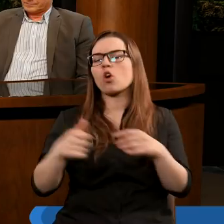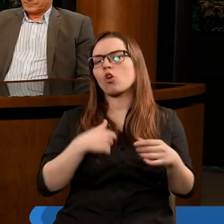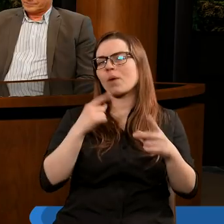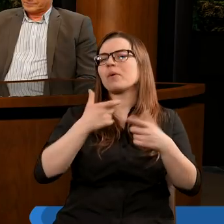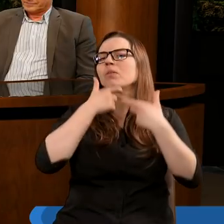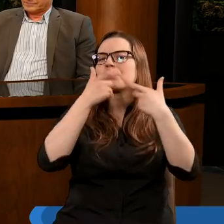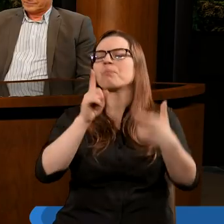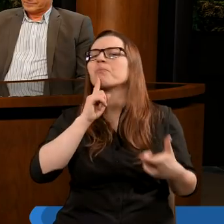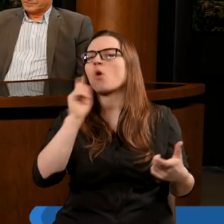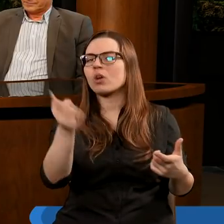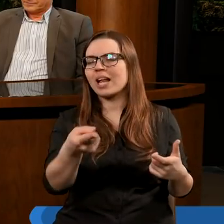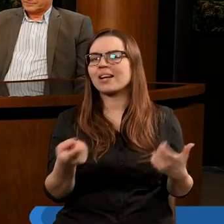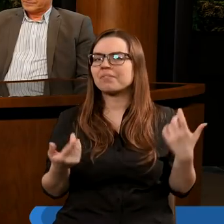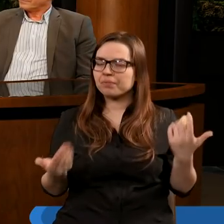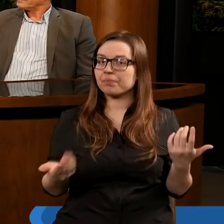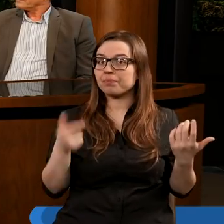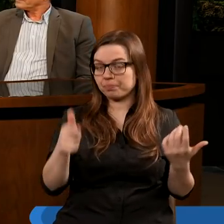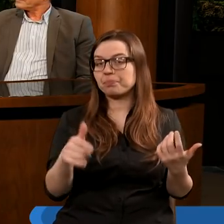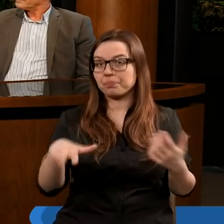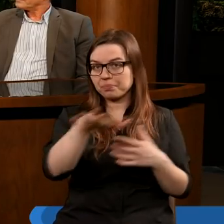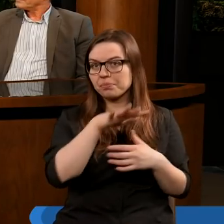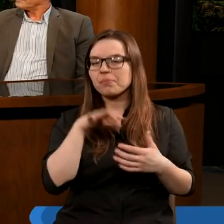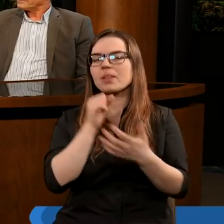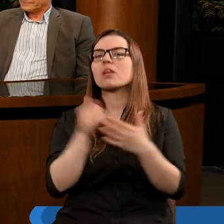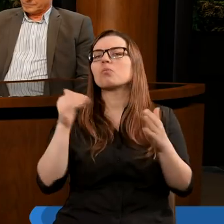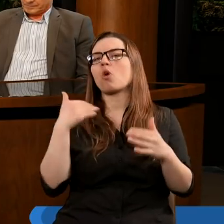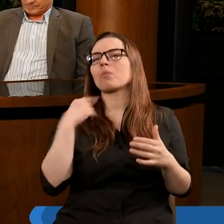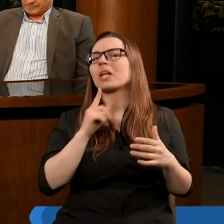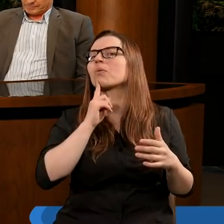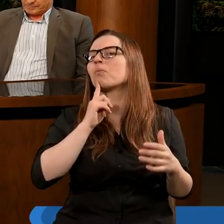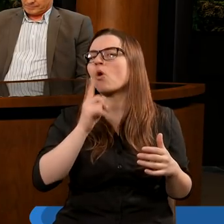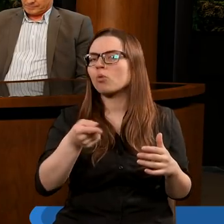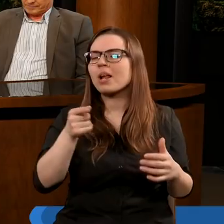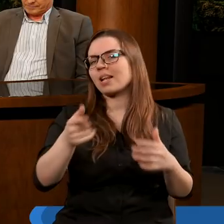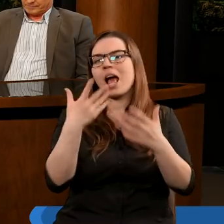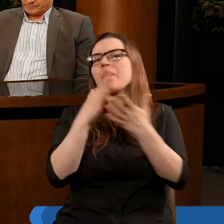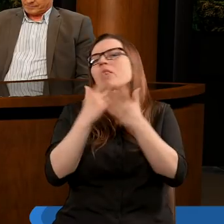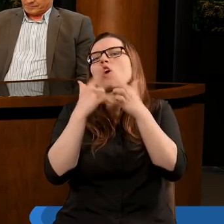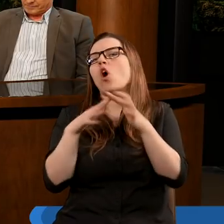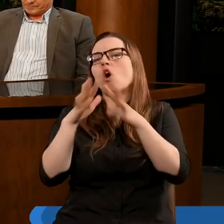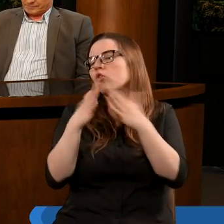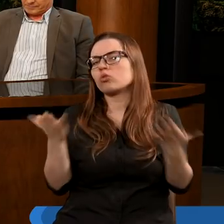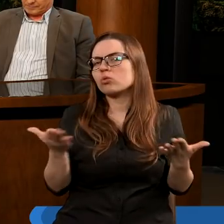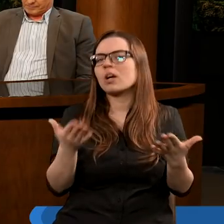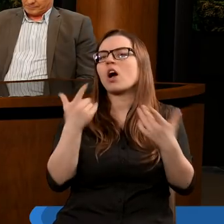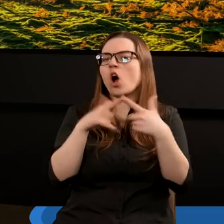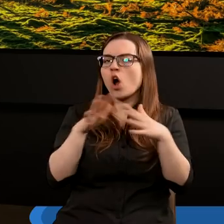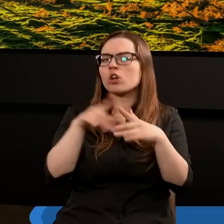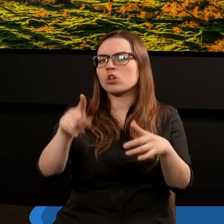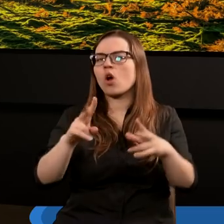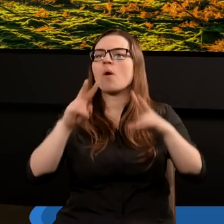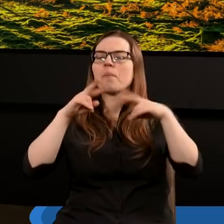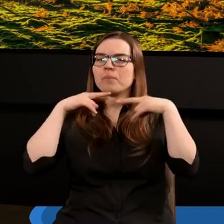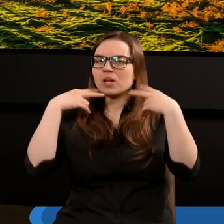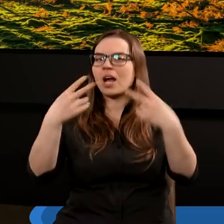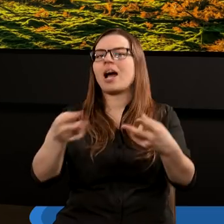poselstwo trójanielskie. Czyli można powiedzieć, że to jednostka może być tym posłańcem, prawda, ale i Kościół. Tak najbardziej. Kościół, który przekazuje to